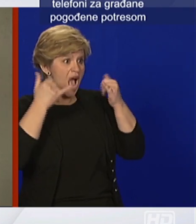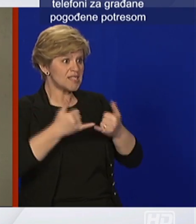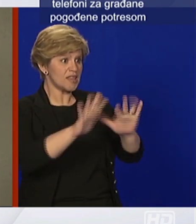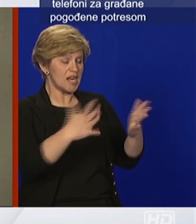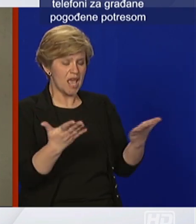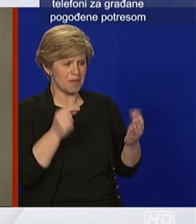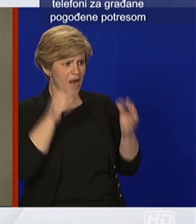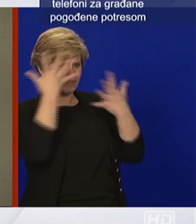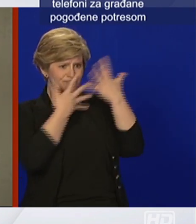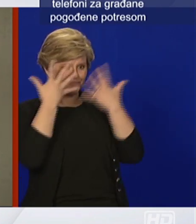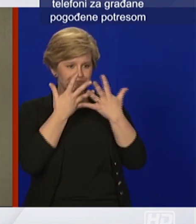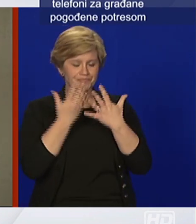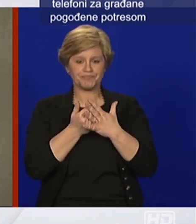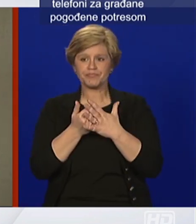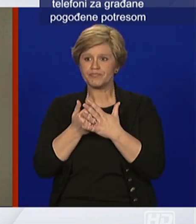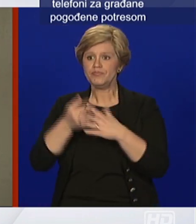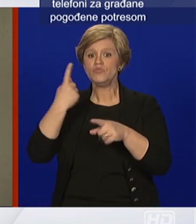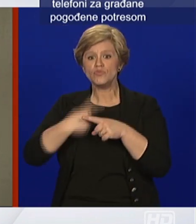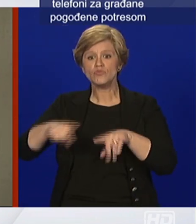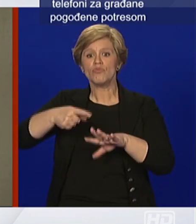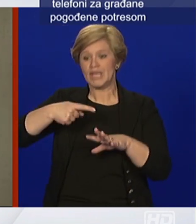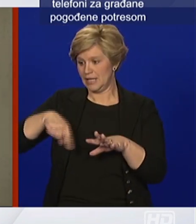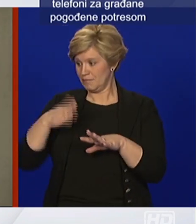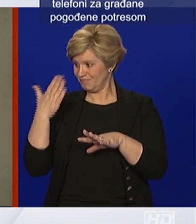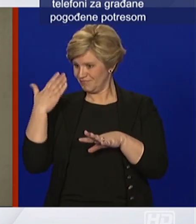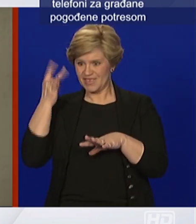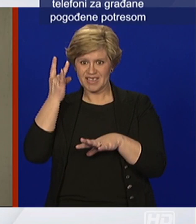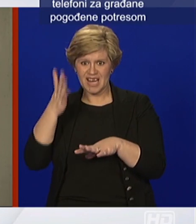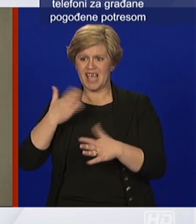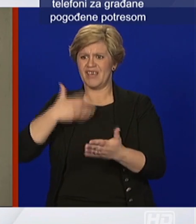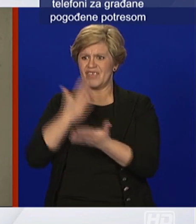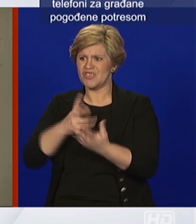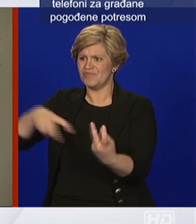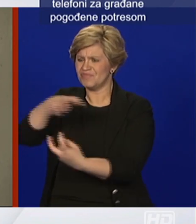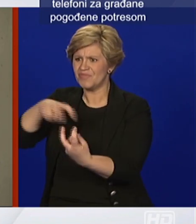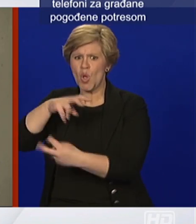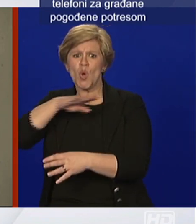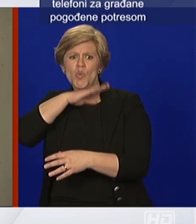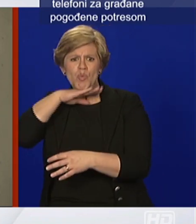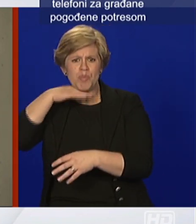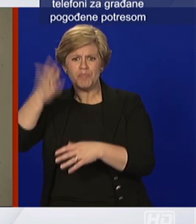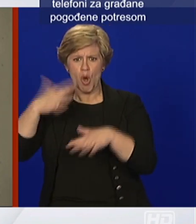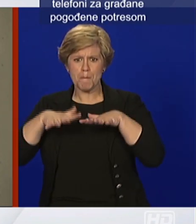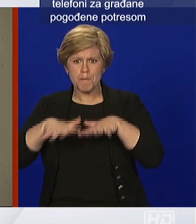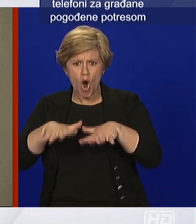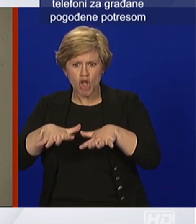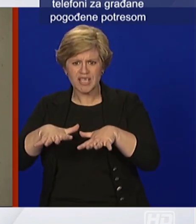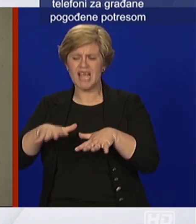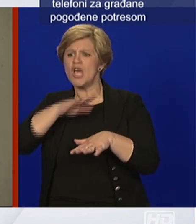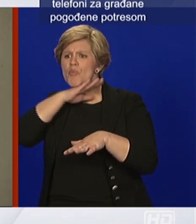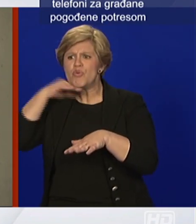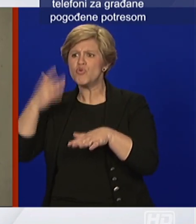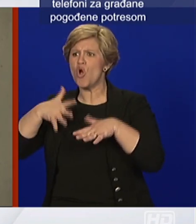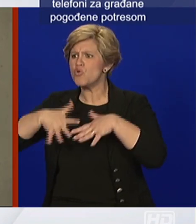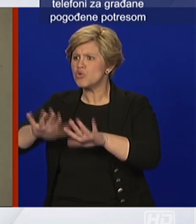danas smo se dosta kretali po bilo je bio je potres bilo je ljudi puno i zaraženih i svega ja osobno